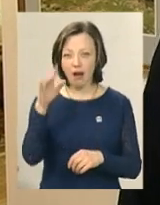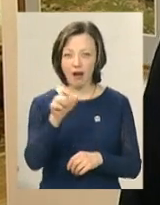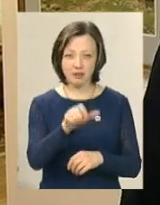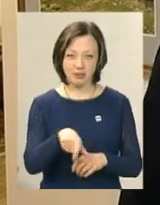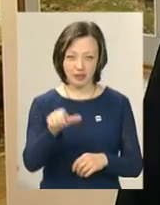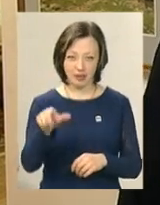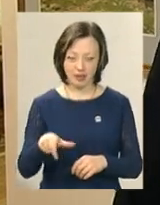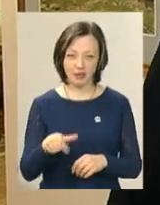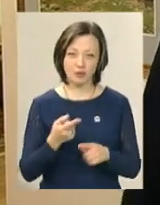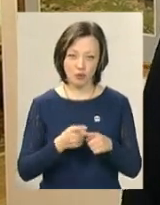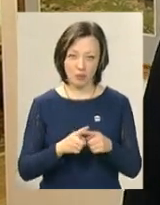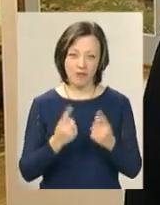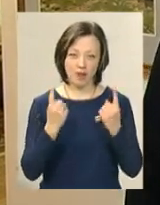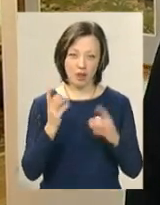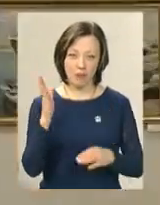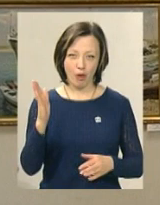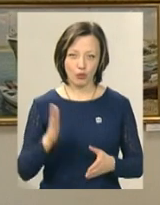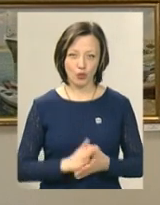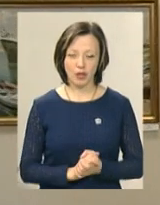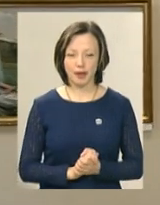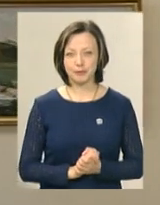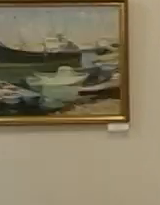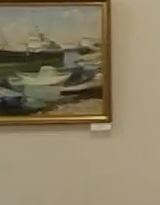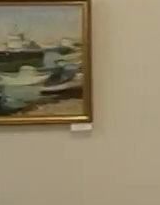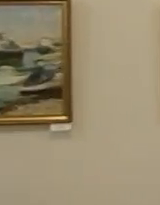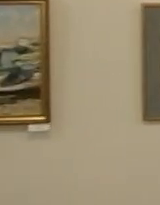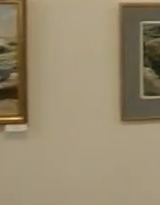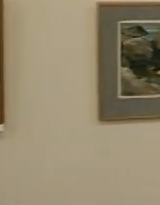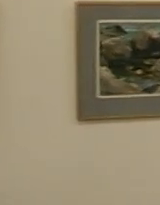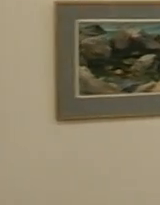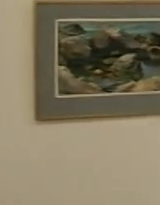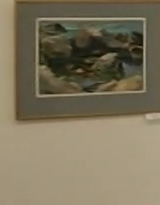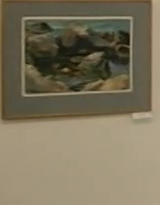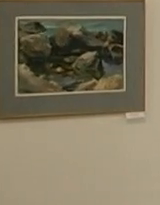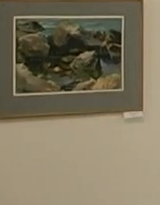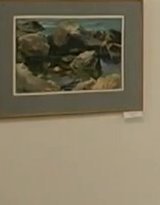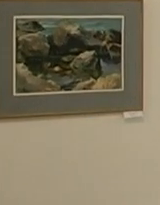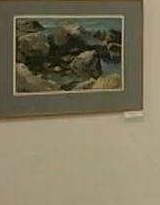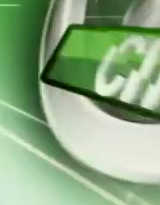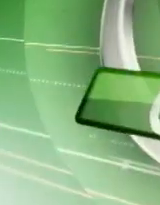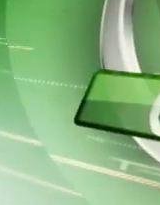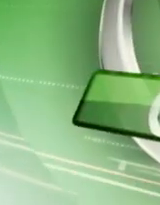роблять класики. І в цьому велике майбутнє. Тетяна Ворожцова, Віктор Кривий, новини Поділля, Центр.